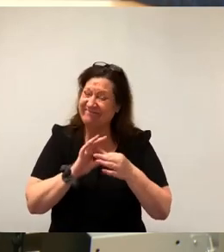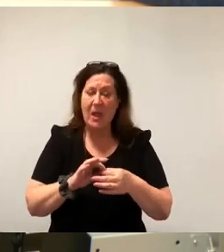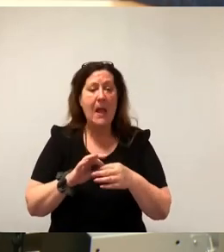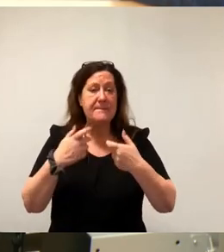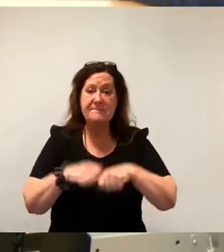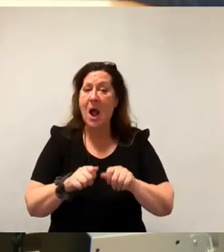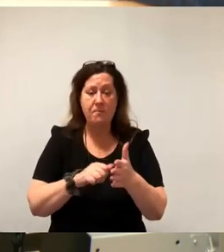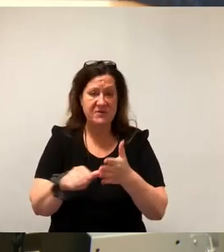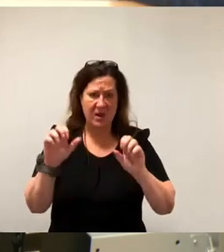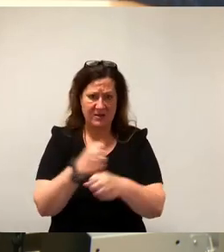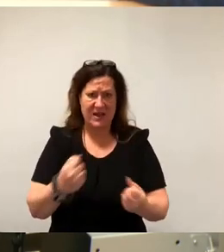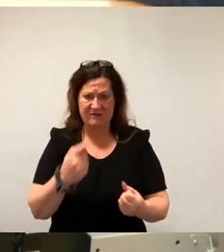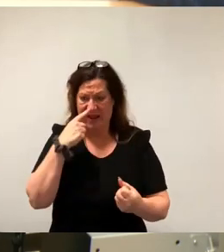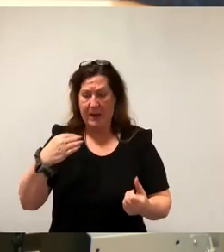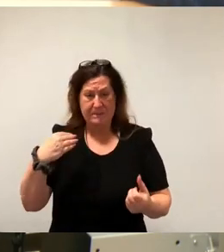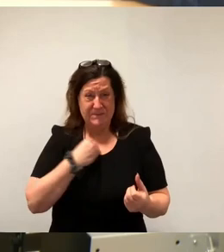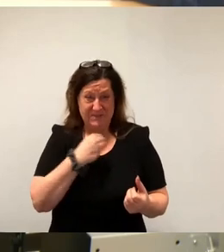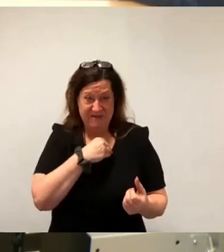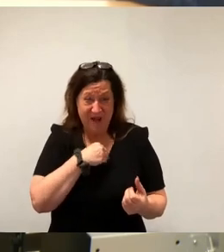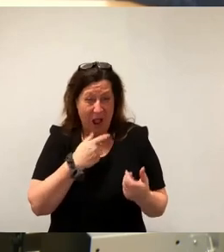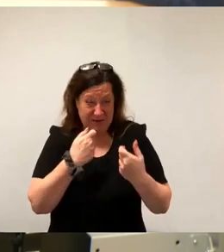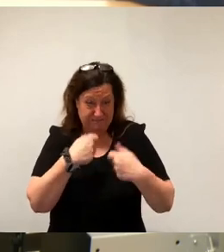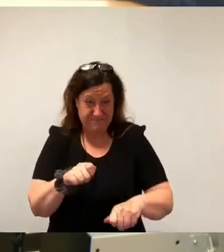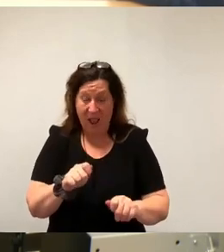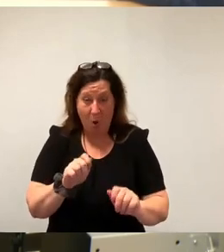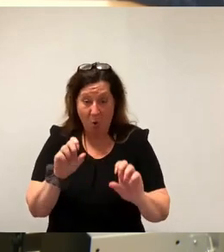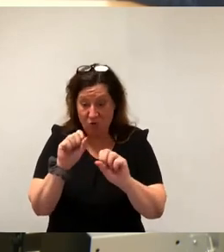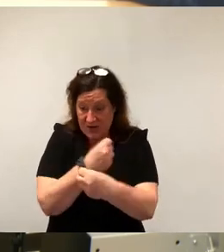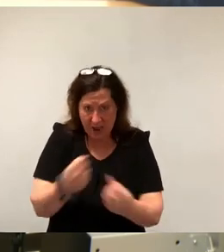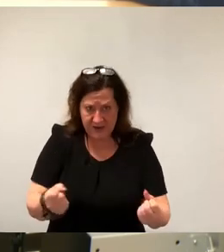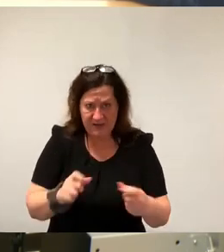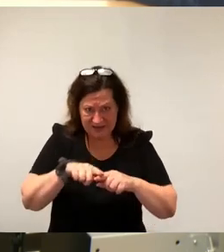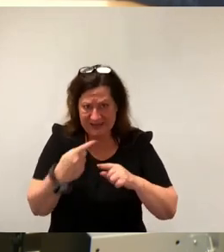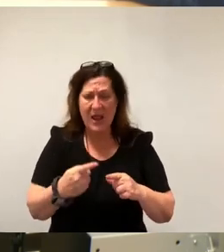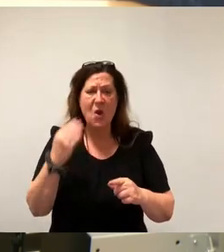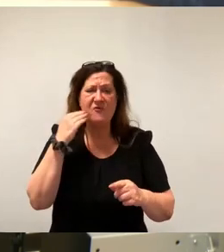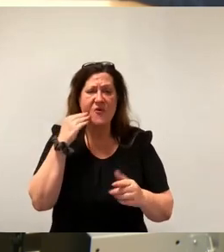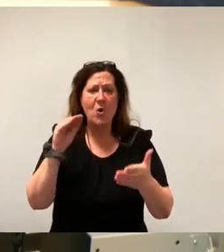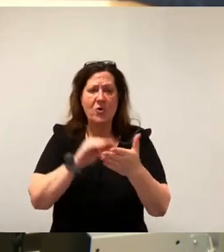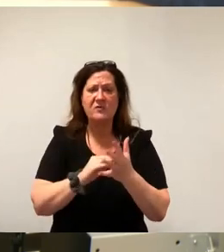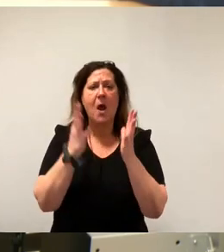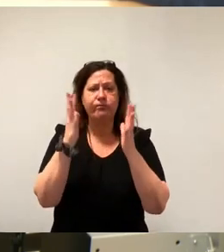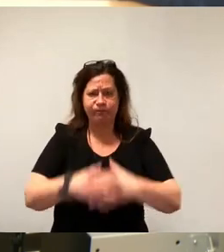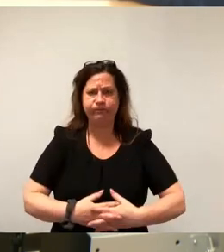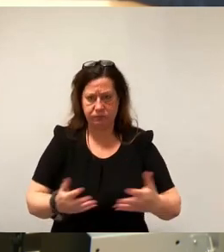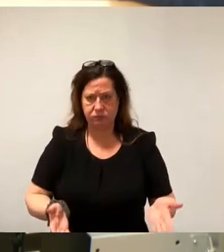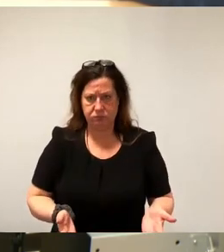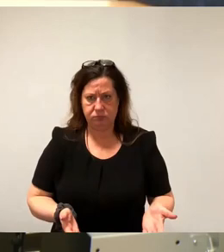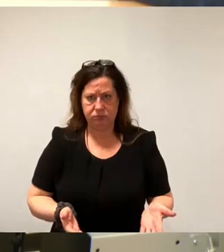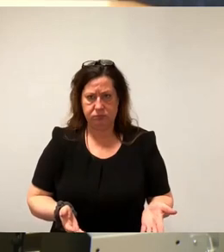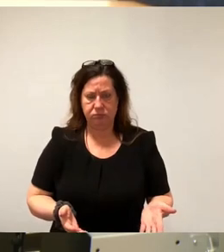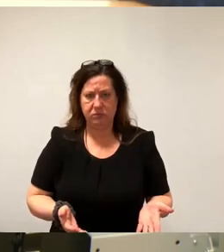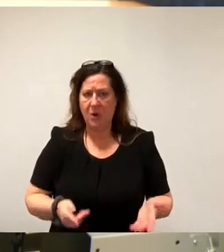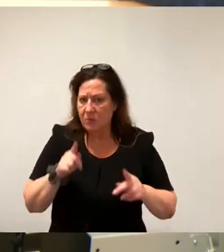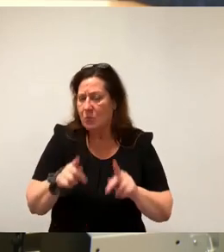Privater sich nicht mehr in der Lage ist, das zu leisten, dann bricht der Wohnungsmarkt zusammen. Und da muss der Ansatz gesetzt werden. Können wir